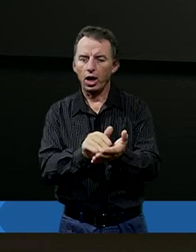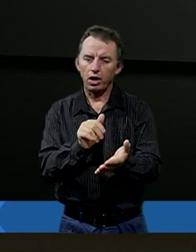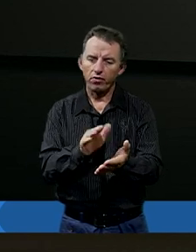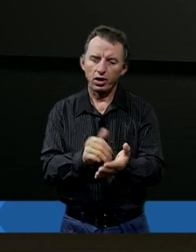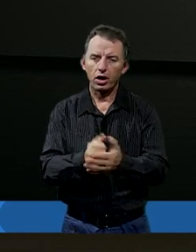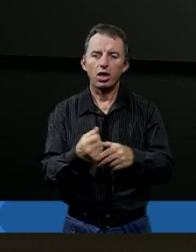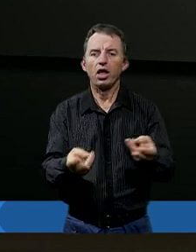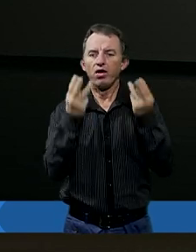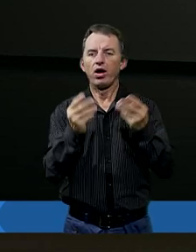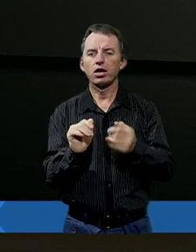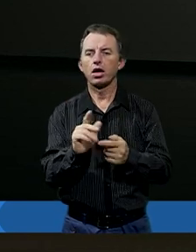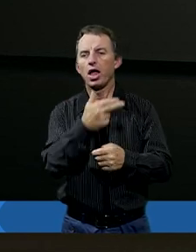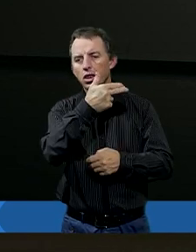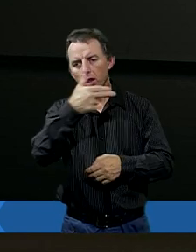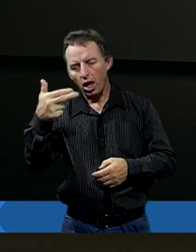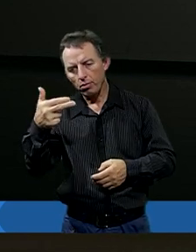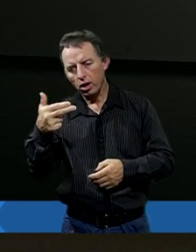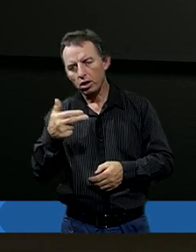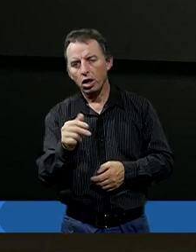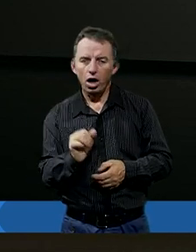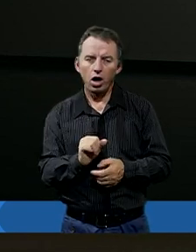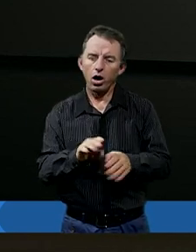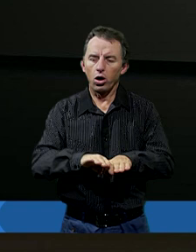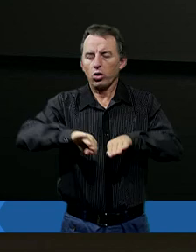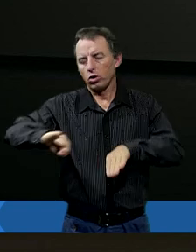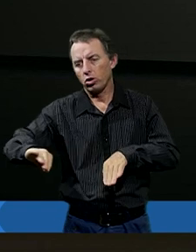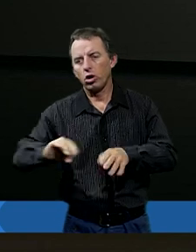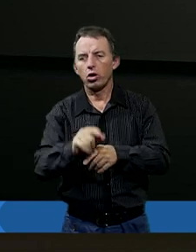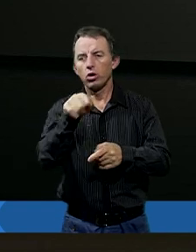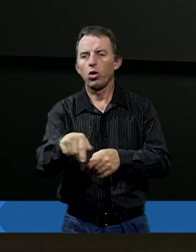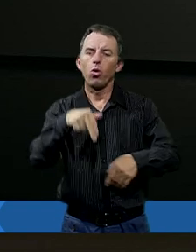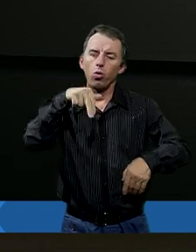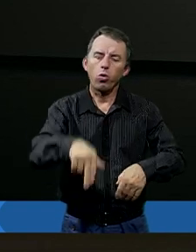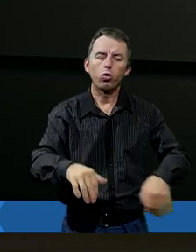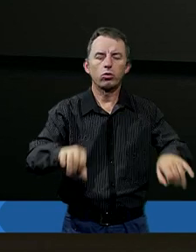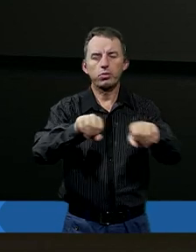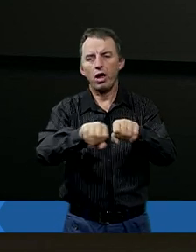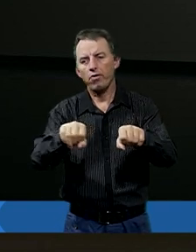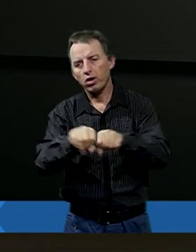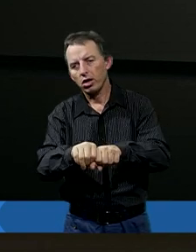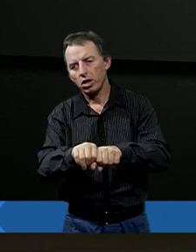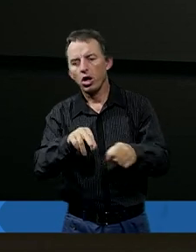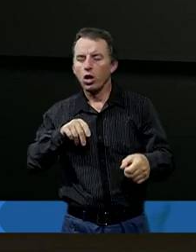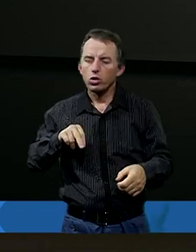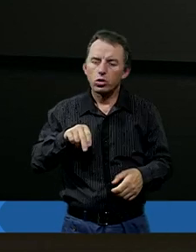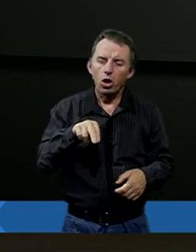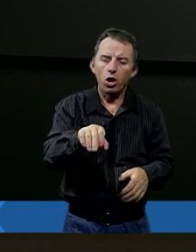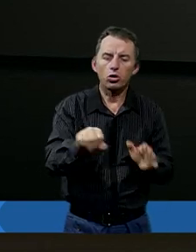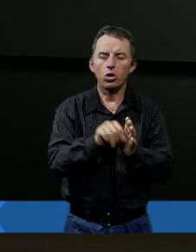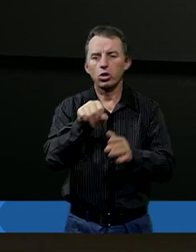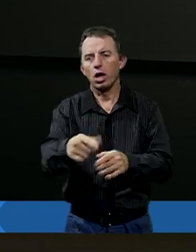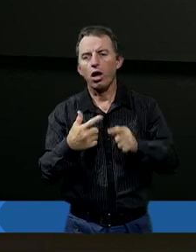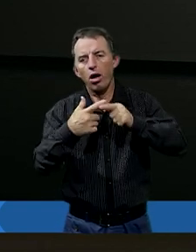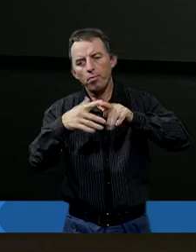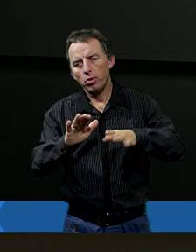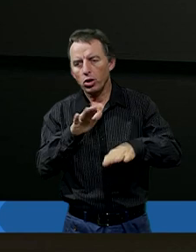ważny temat, już abstrahując od tego, czy w ogóle jest to usprawiedliwione, żeby dojść do takiego momentu, żeby